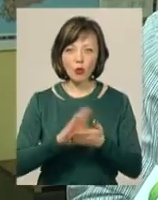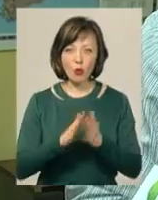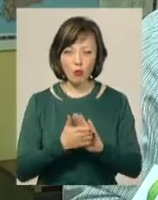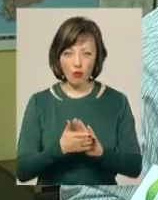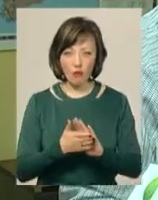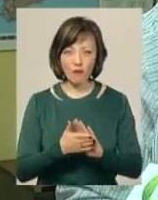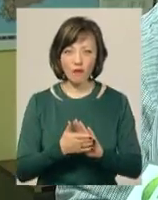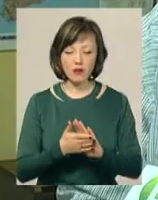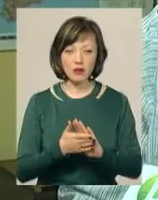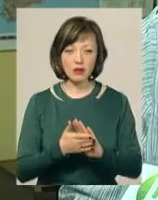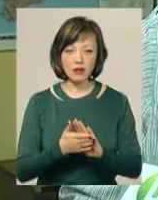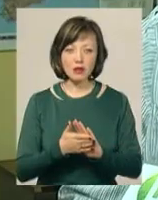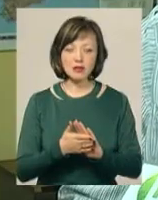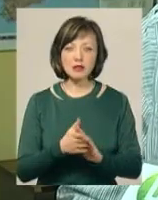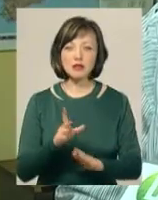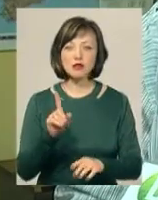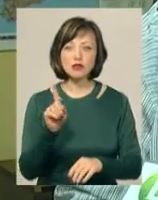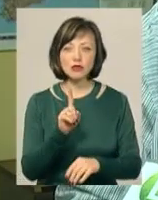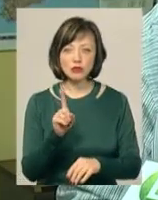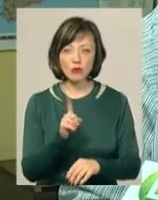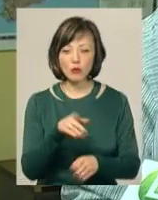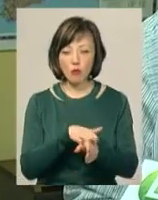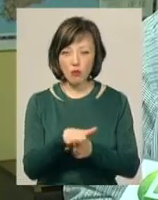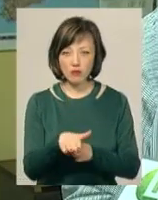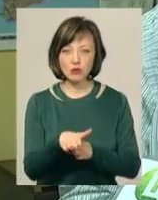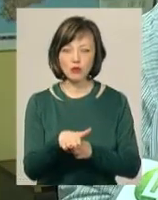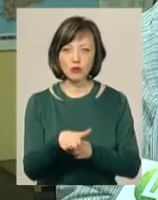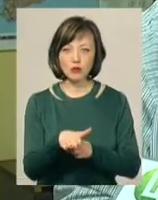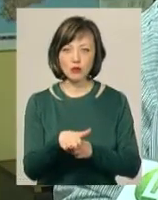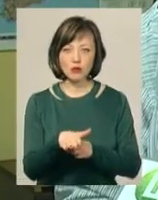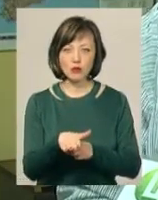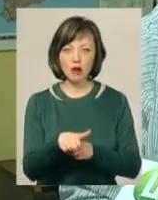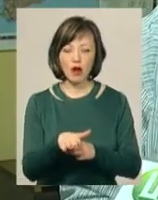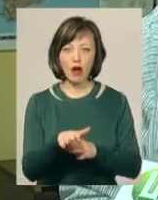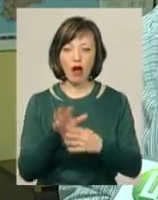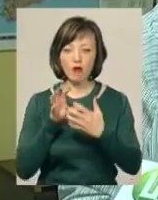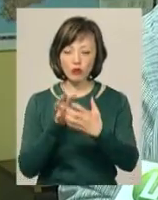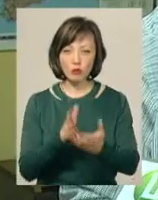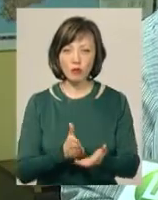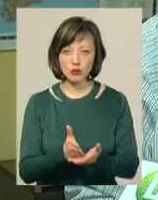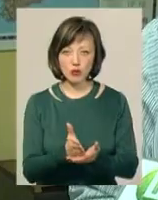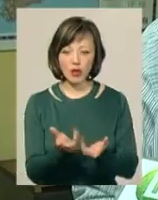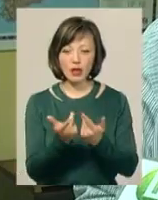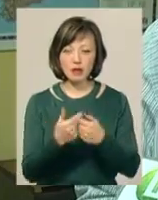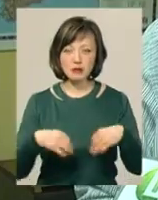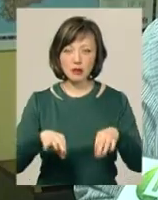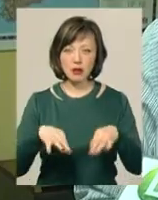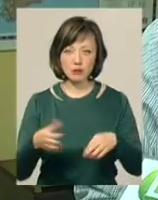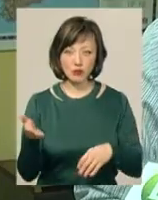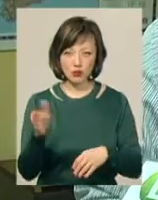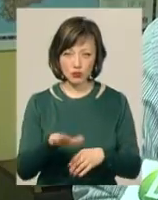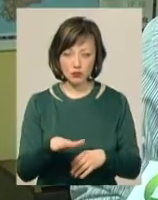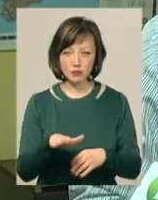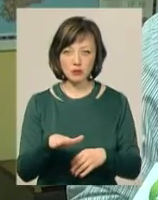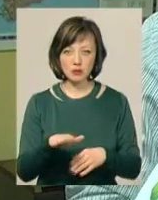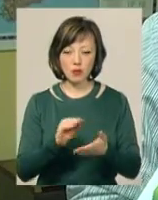договору за рахунок того факту, що він повністю закриває автобусний маршрут, кількість транспортних засобів, які